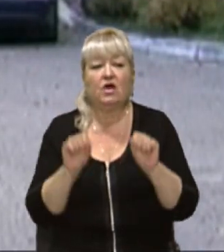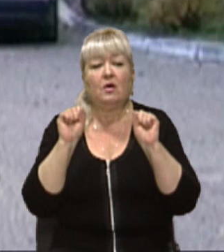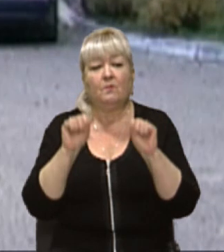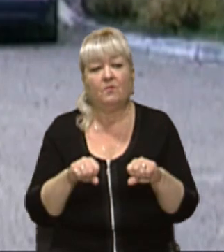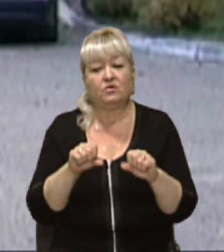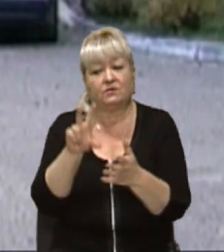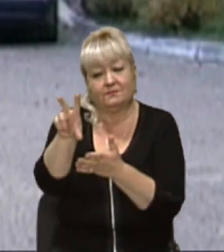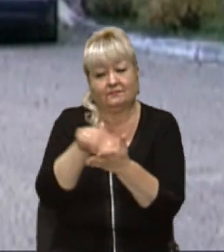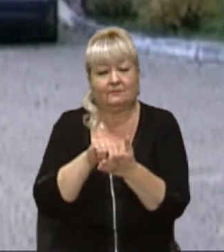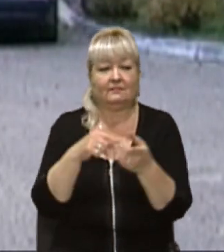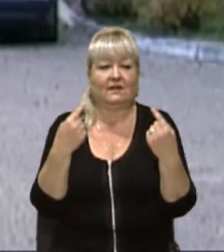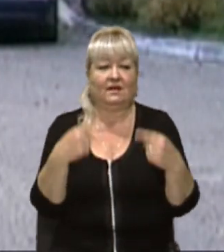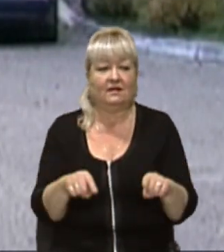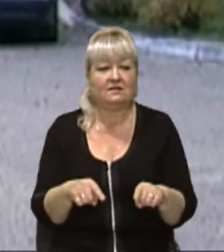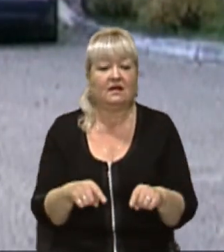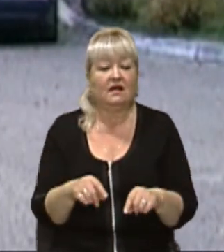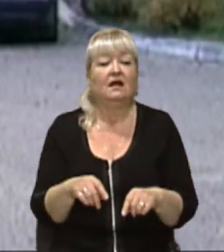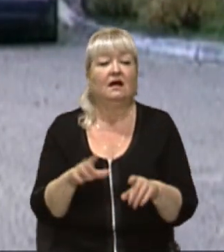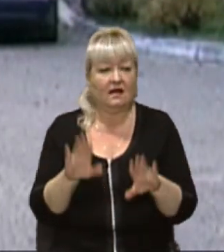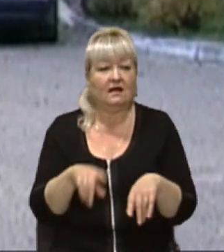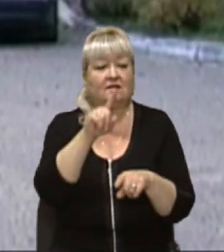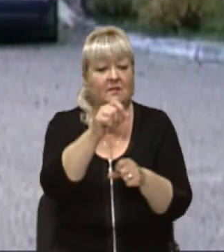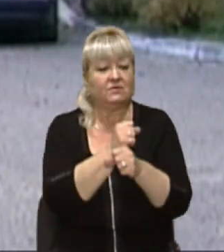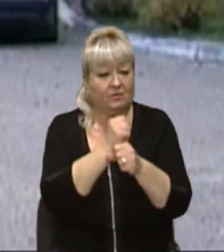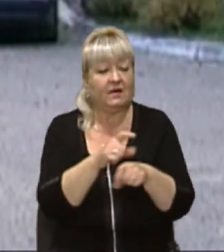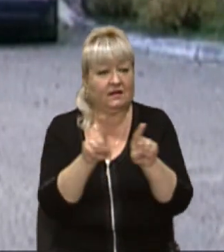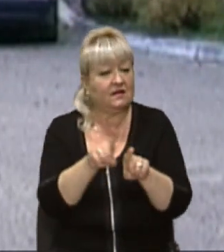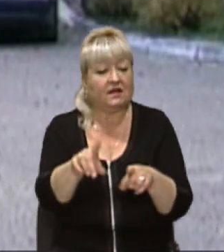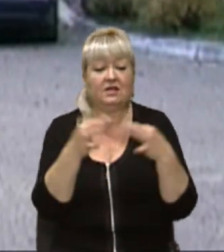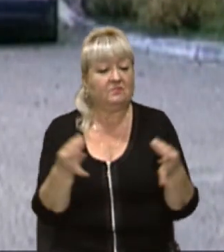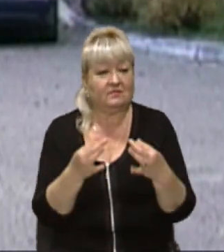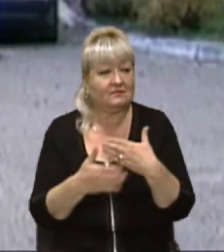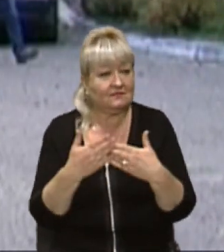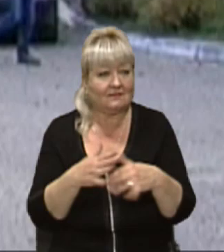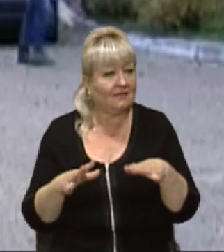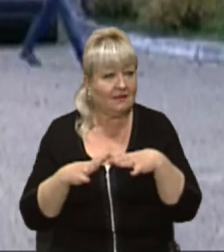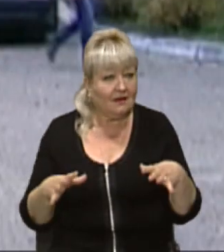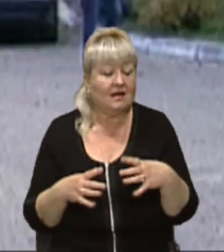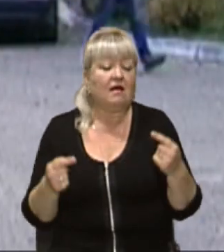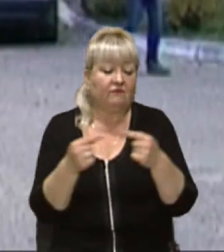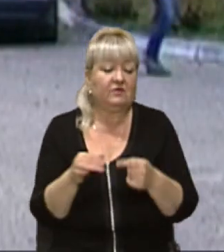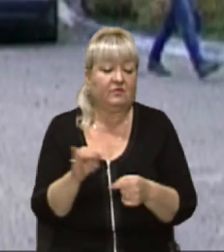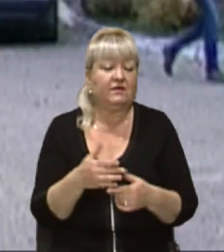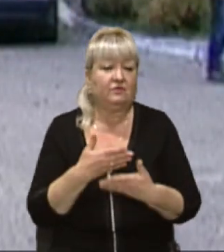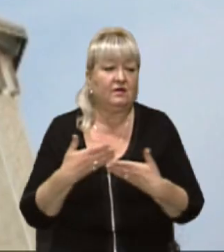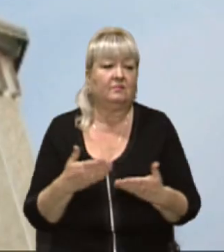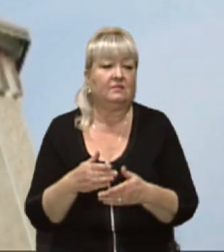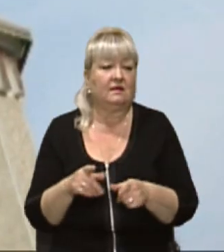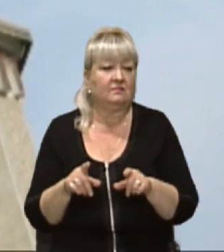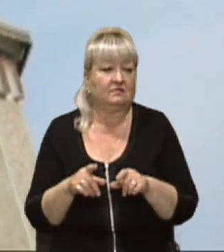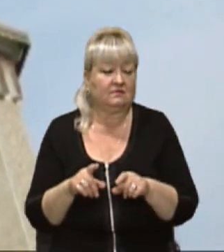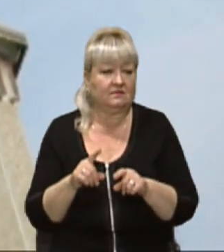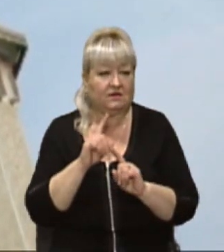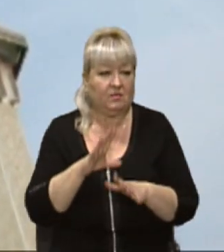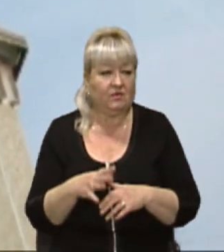взоруватися інші. Тобто, ага, там зробили так, і їм нічого не сталося, відповідно, і нам теж нічого не буде. За